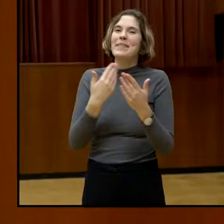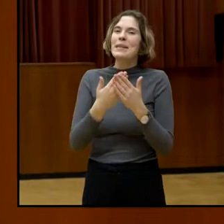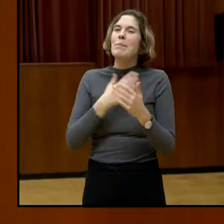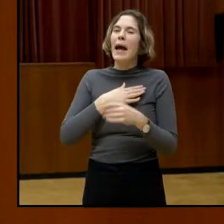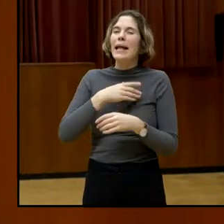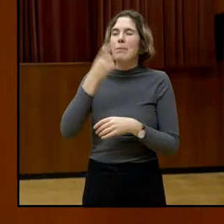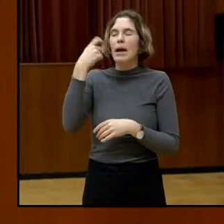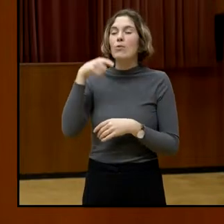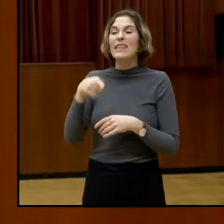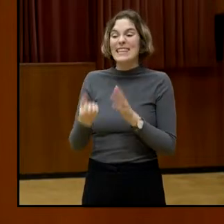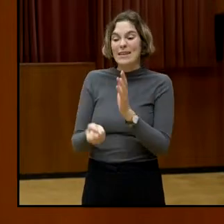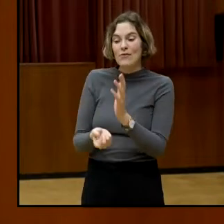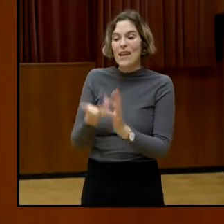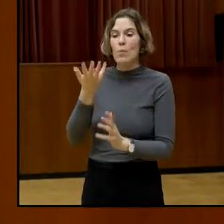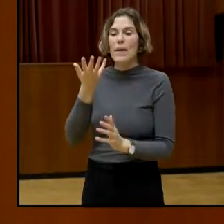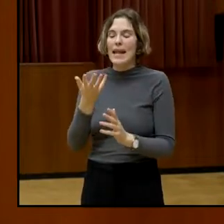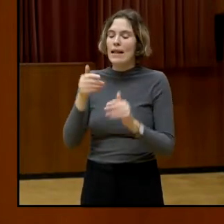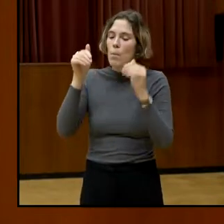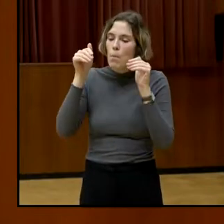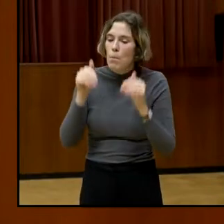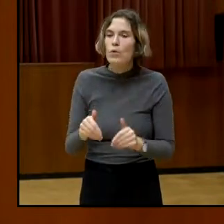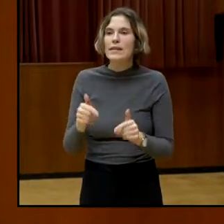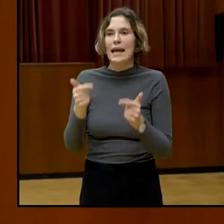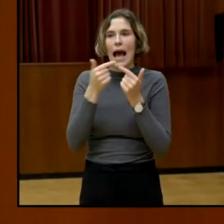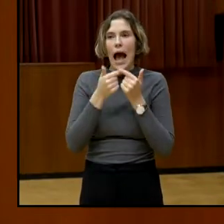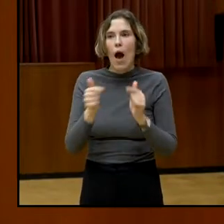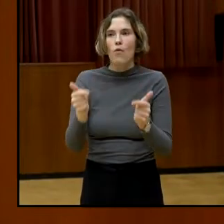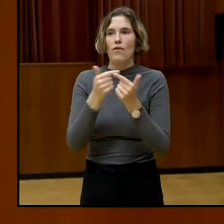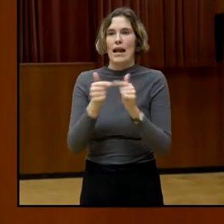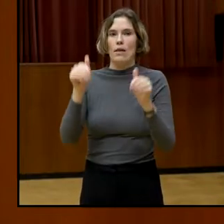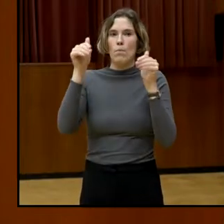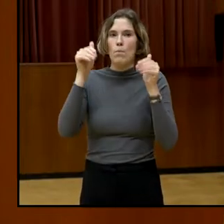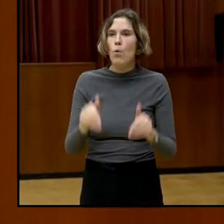durch Bewusstseinsbindung ändern kann. und die Medien, ja.